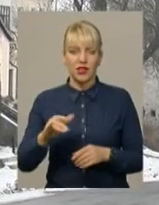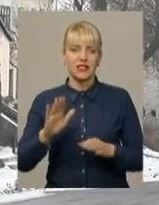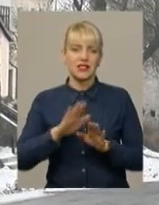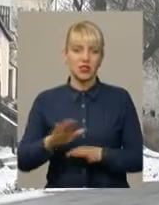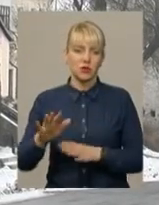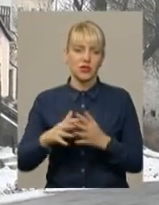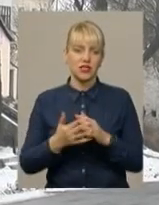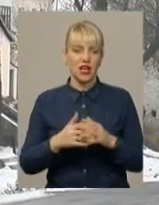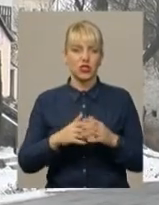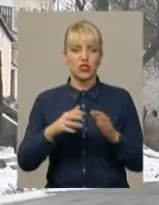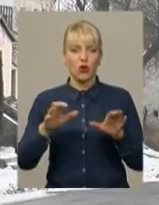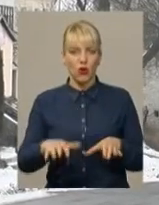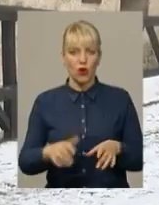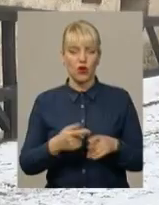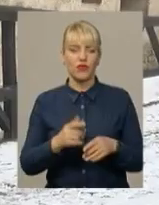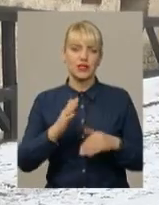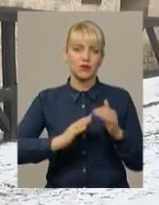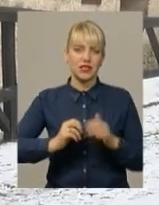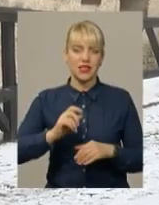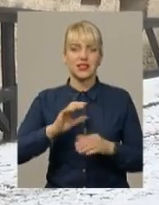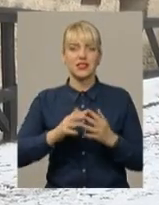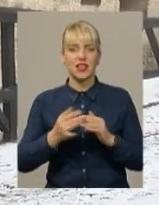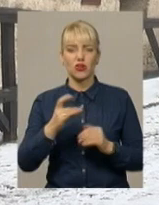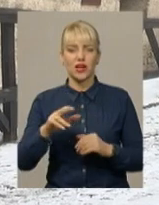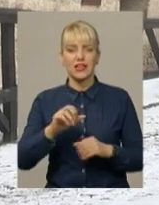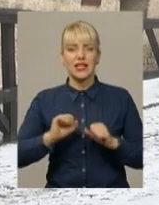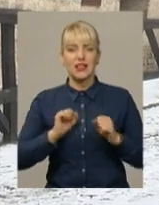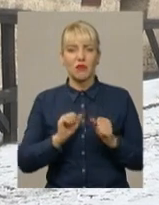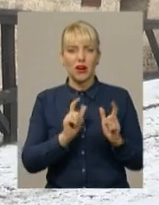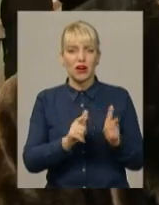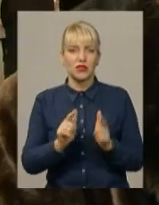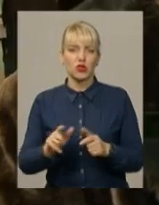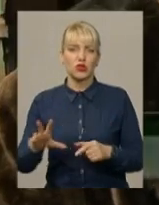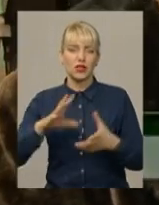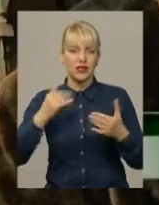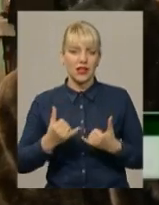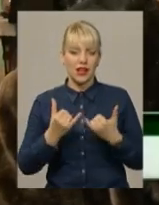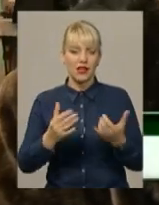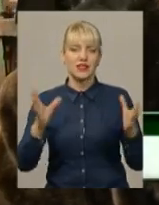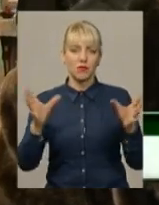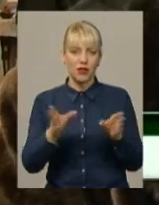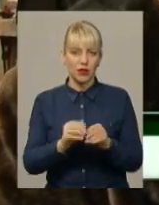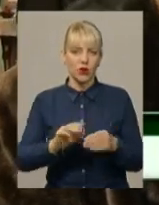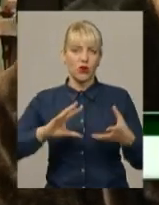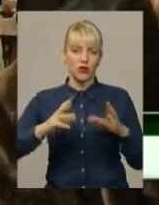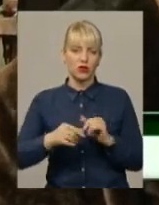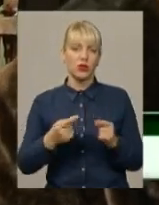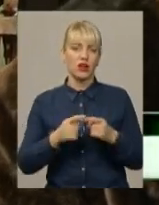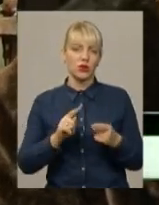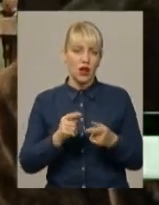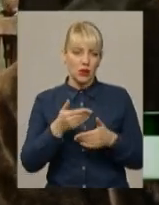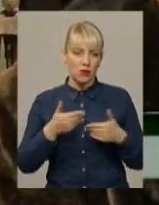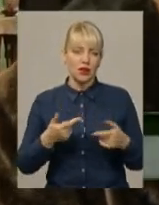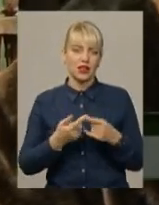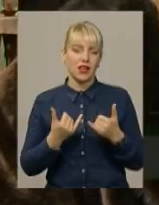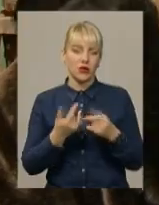голови Юлія Карбовська та спеціалісти селищної ради намагаються дійти згоди задля спільного результату. Ми тільки за те, щоб розвивався і туризм, і